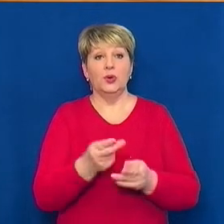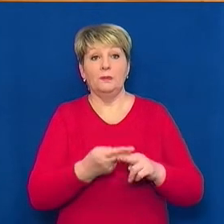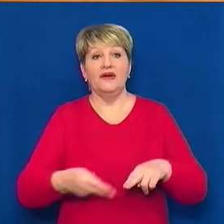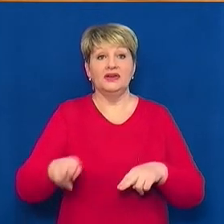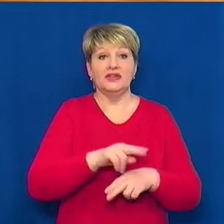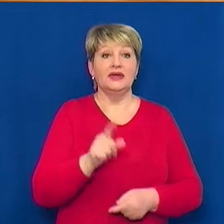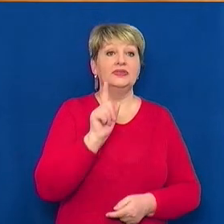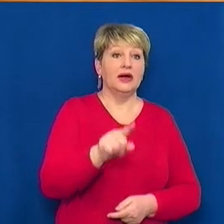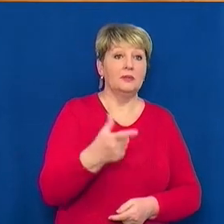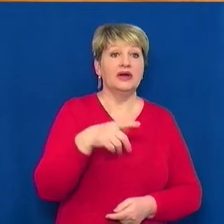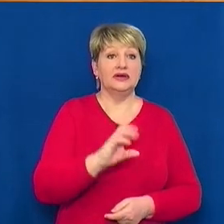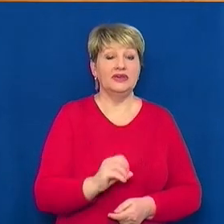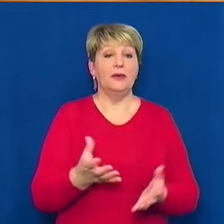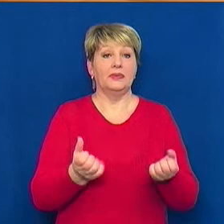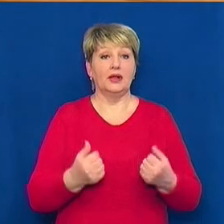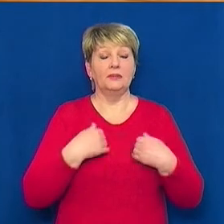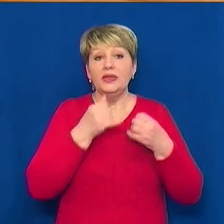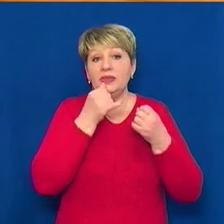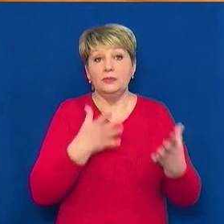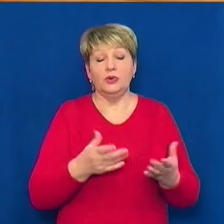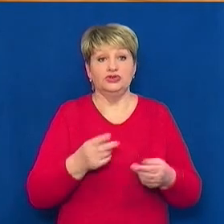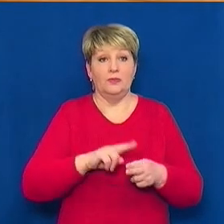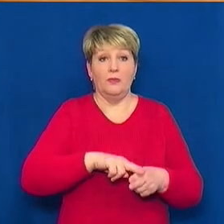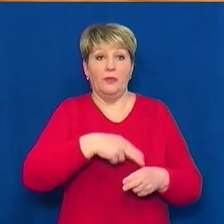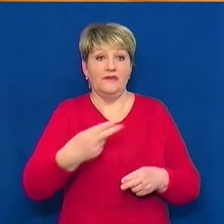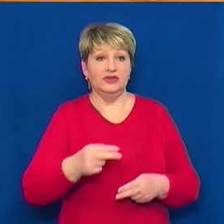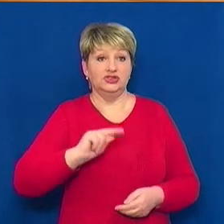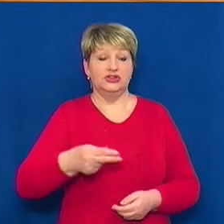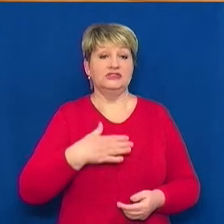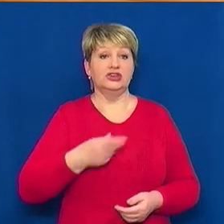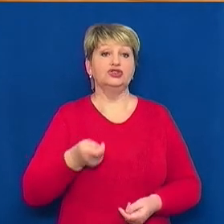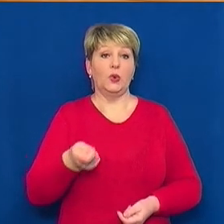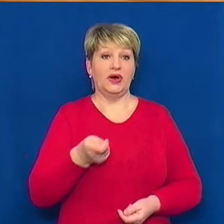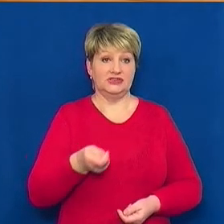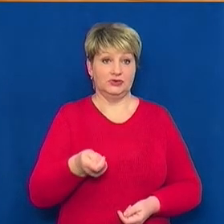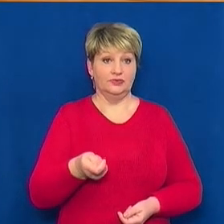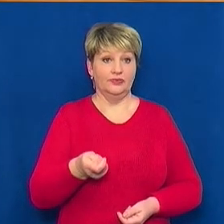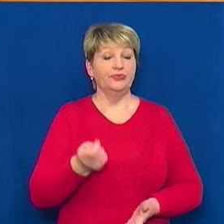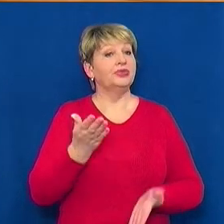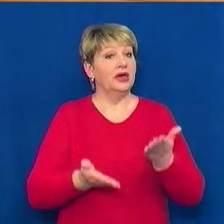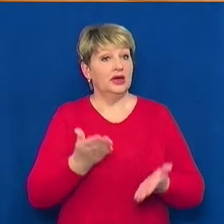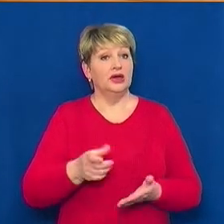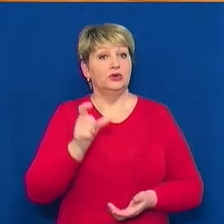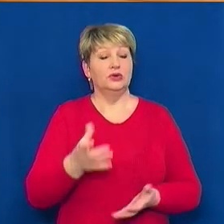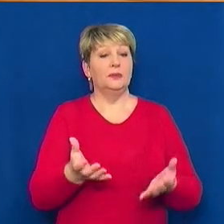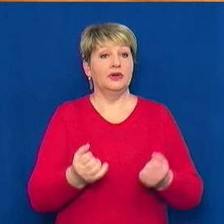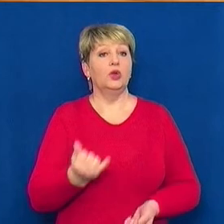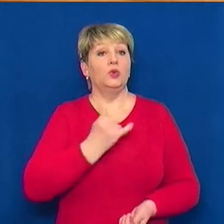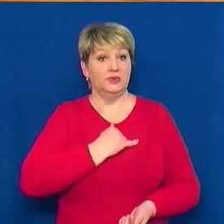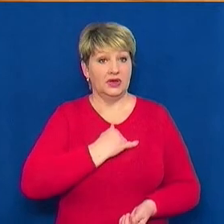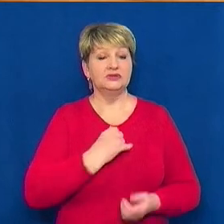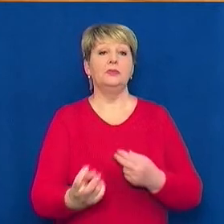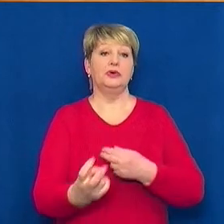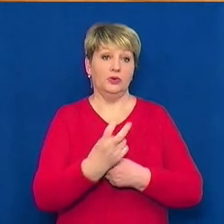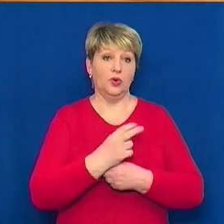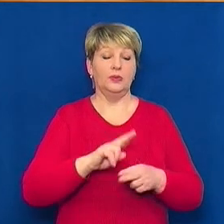він його брав. Ми не можемо його повернути через нашу касу. Якщо людина брала в нас, він приходить, ми